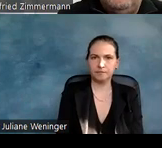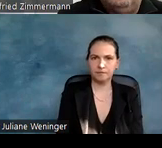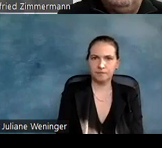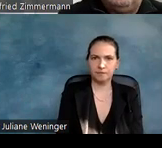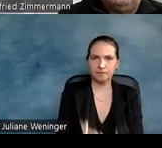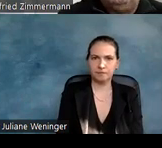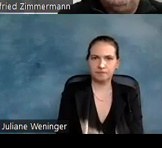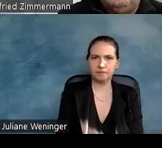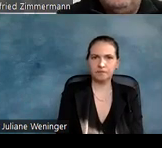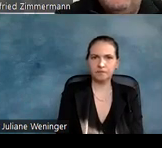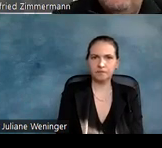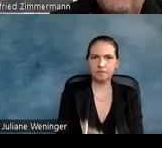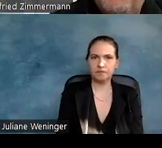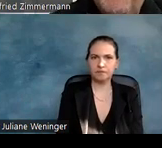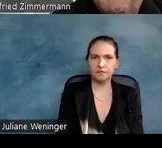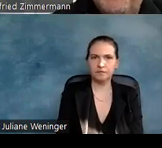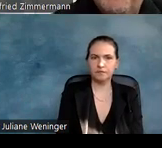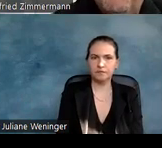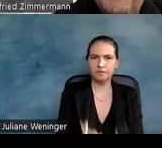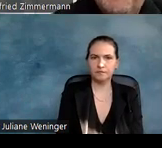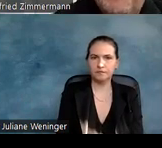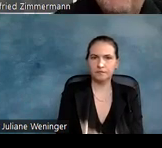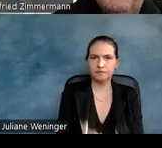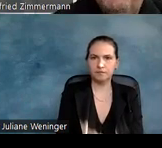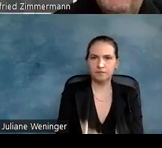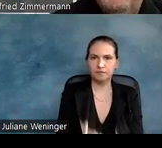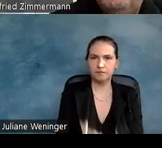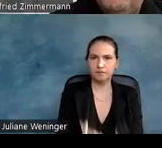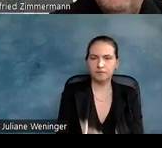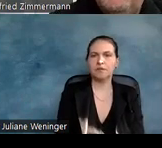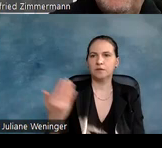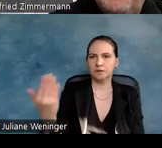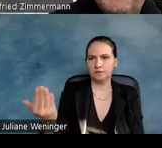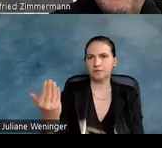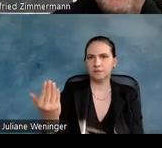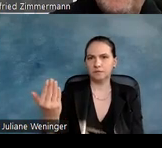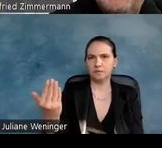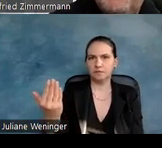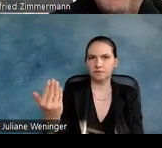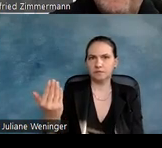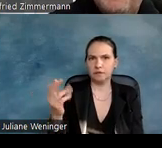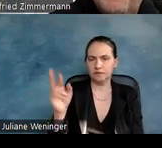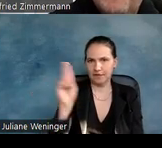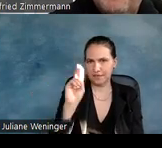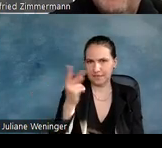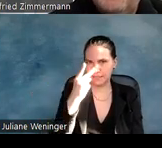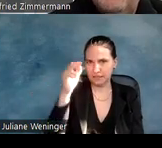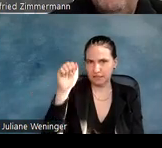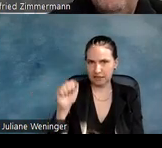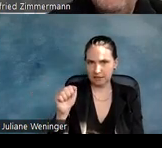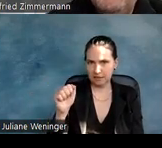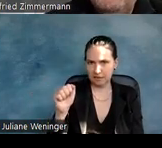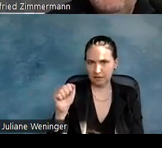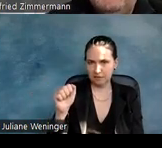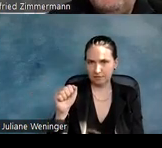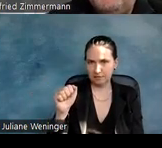und dann hat man ein oben hier auf dem Bild, für die die es nicht sehen, ich habe es an sich in